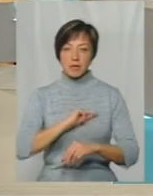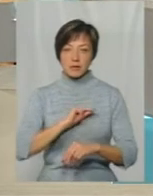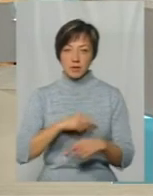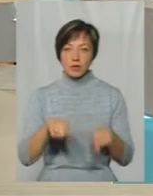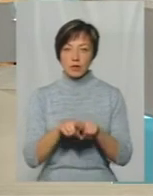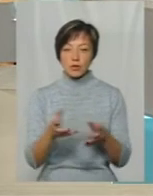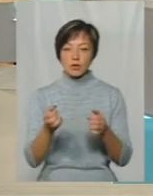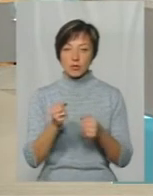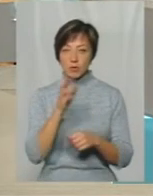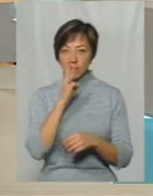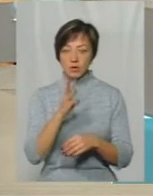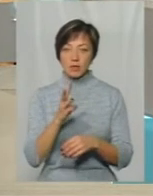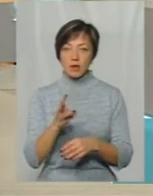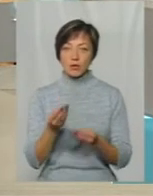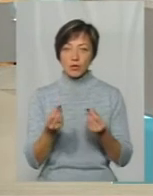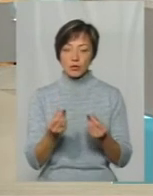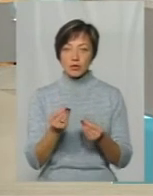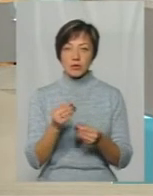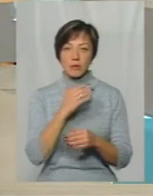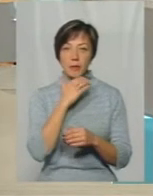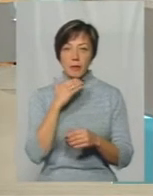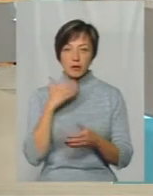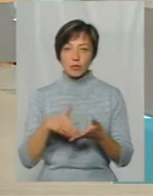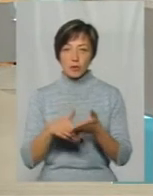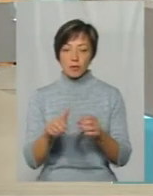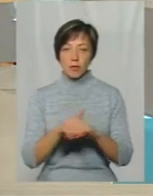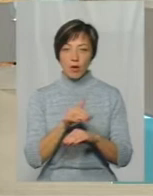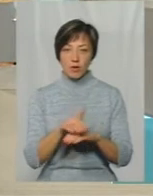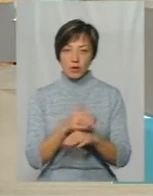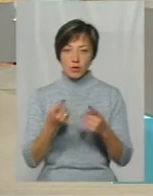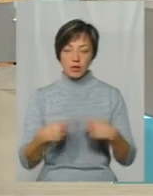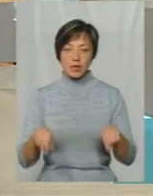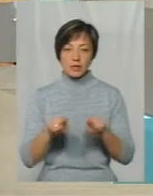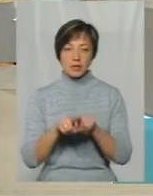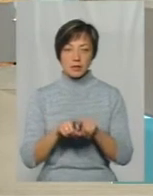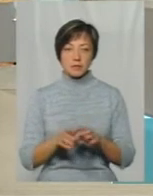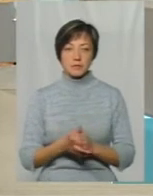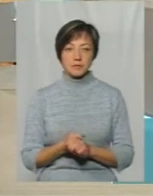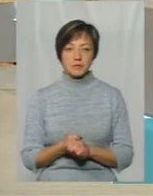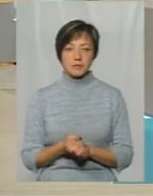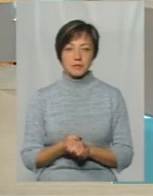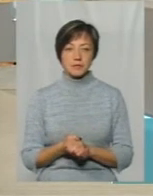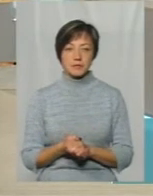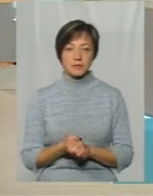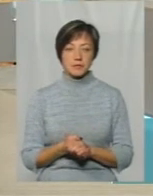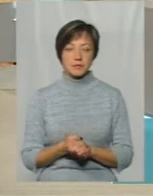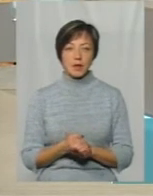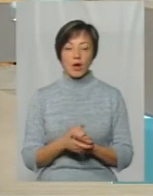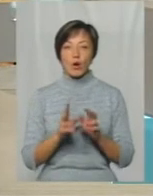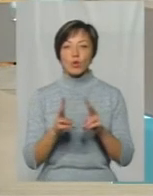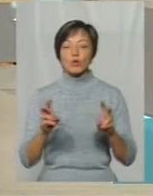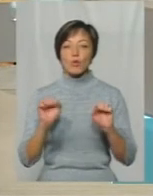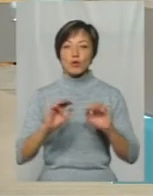отримують за свою роботу гроші Хоча і багато допомагають благодійні організації А хто може виступати з